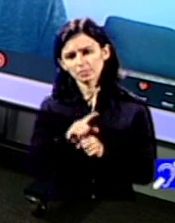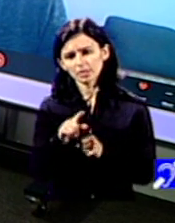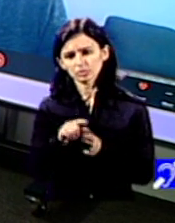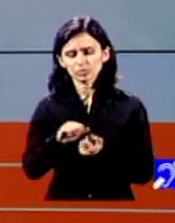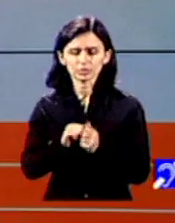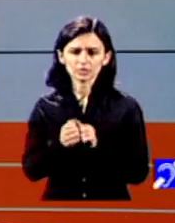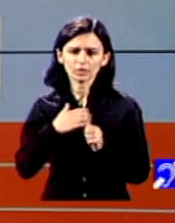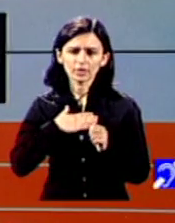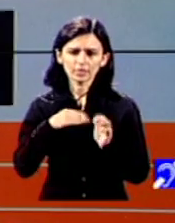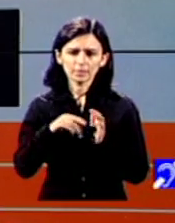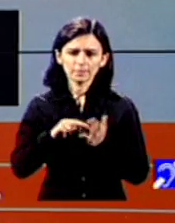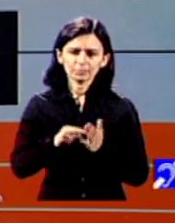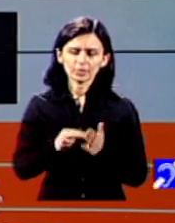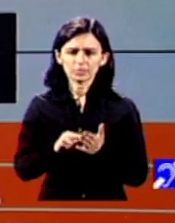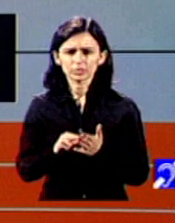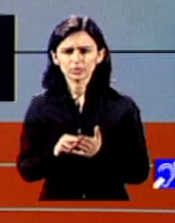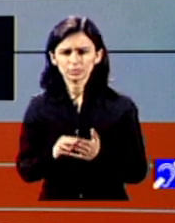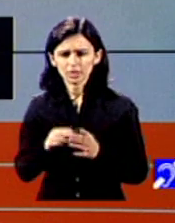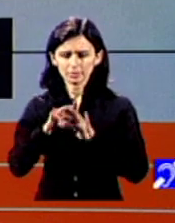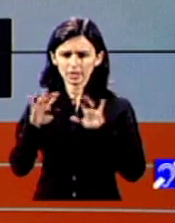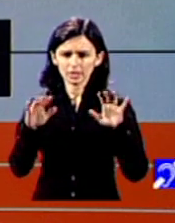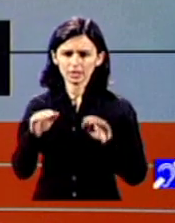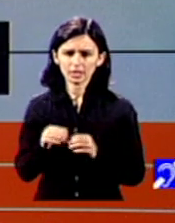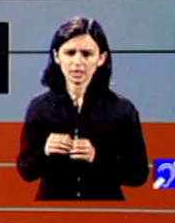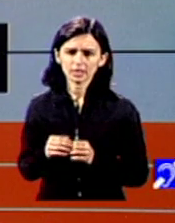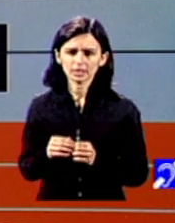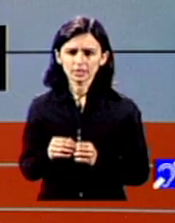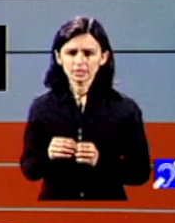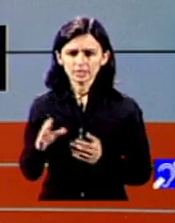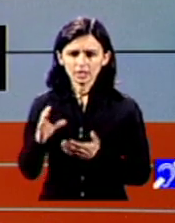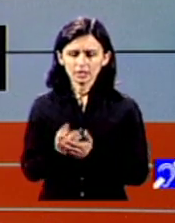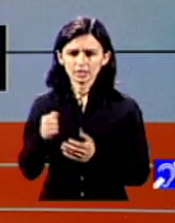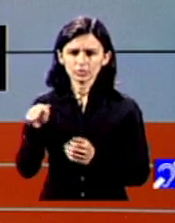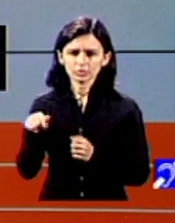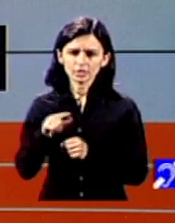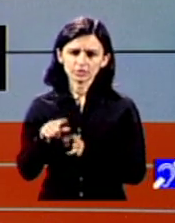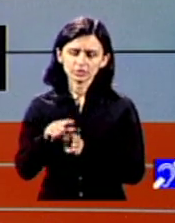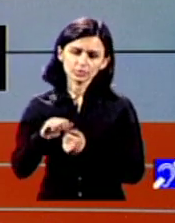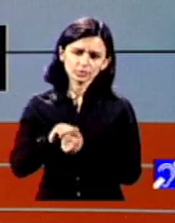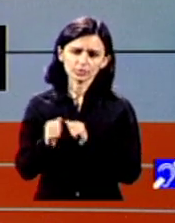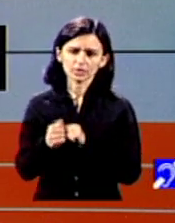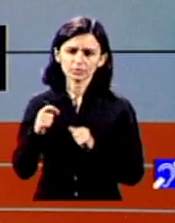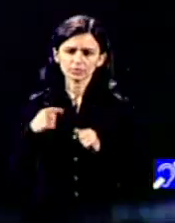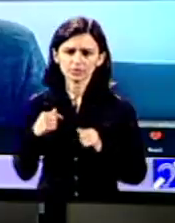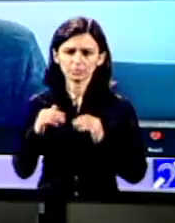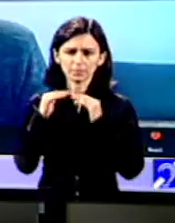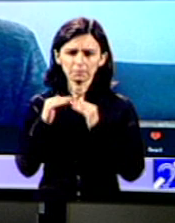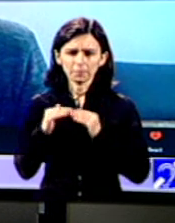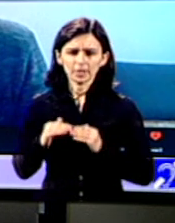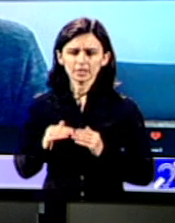știm avem o procedură mai clară cunoști situații în care s-a și reușit acest lucru sau încă suntem în această etapă de